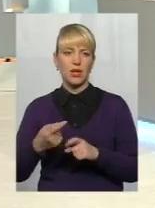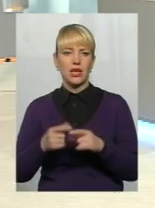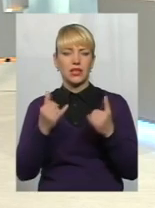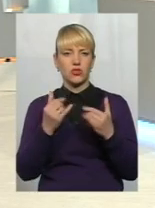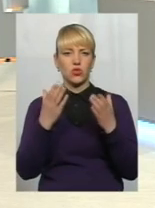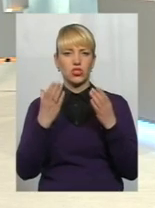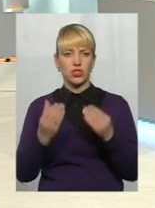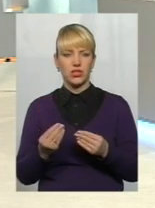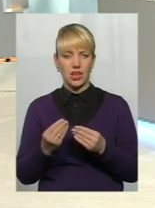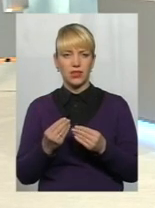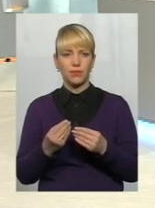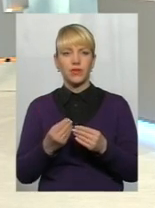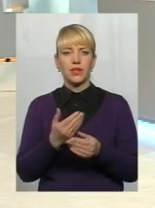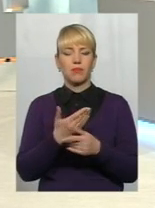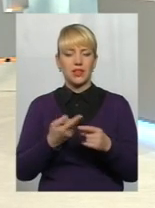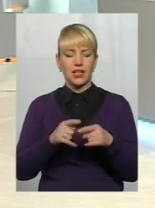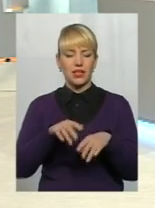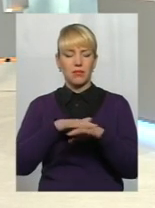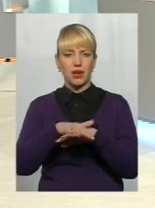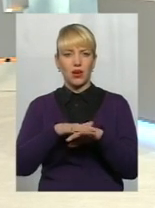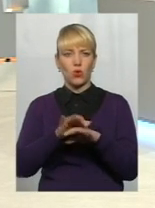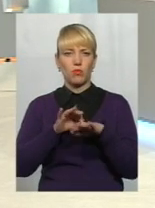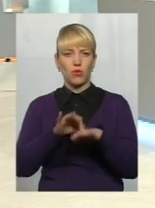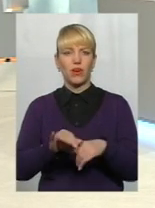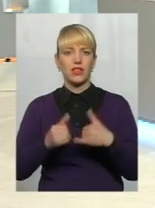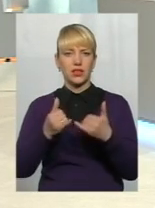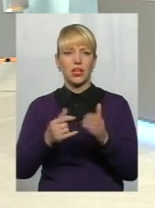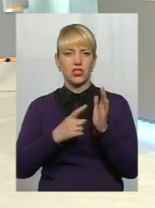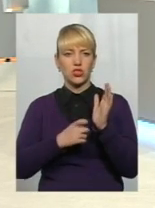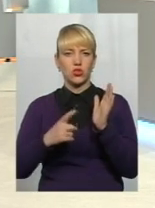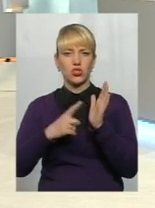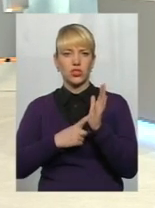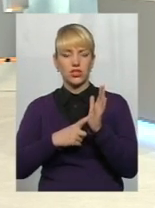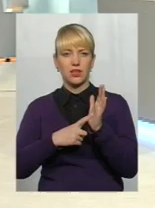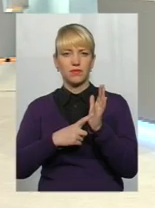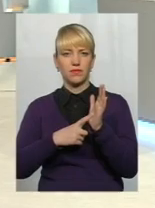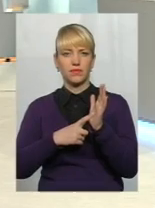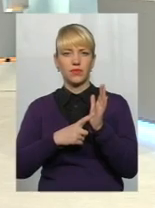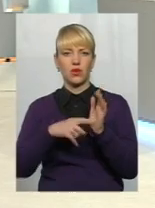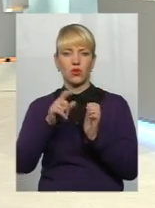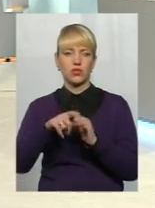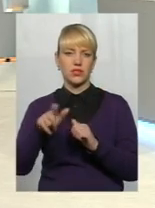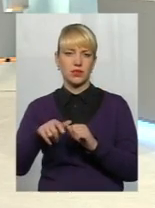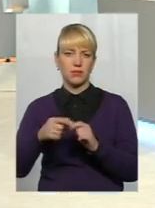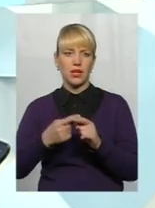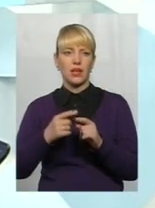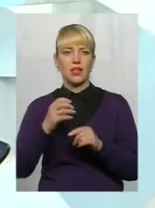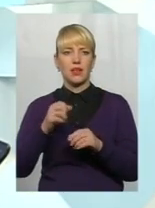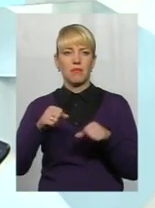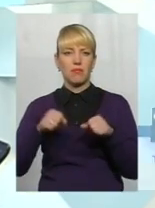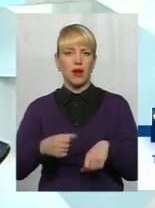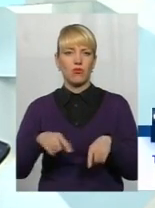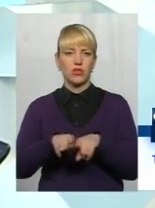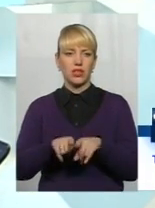сьогоднішній день ми такий перерахунок провели для 606 осіб. Тобто право на такий